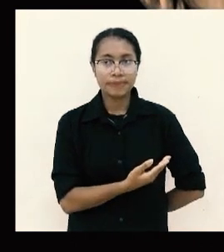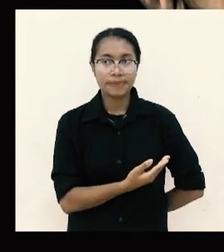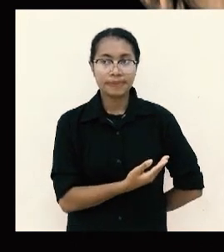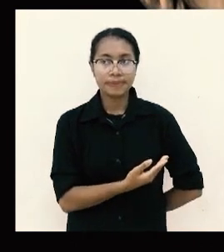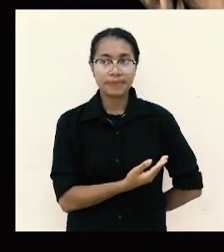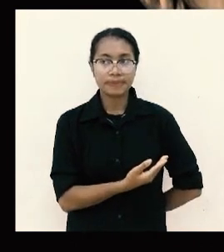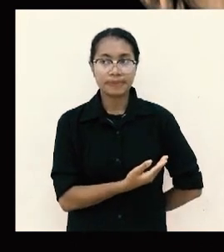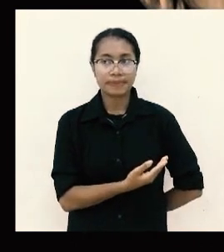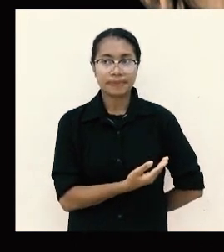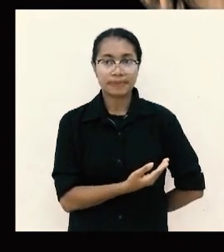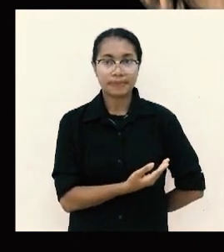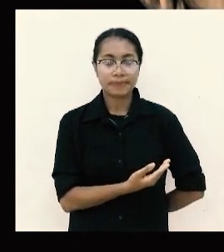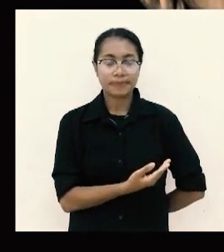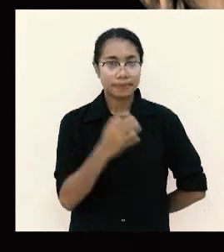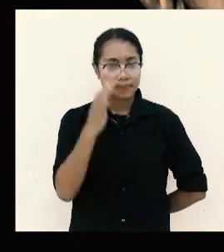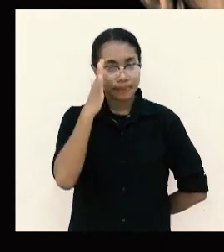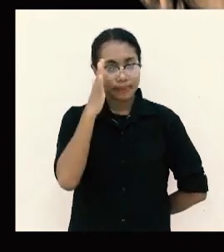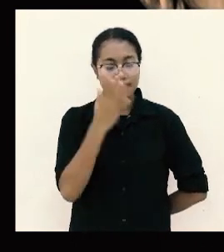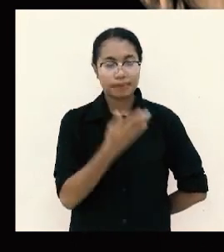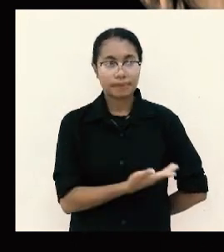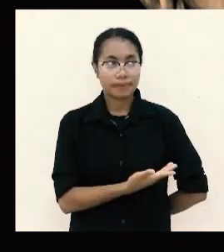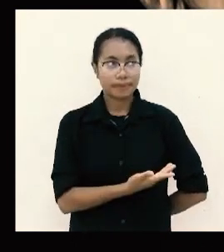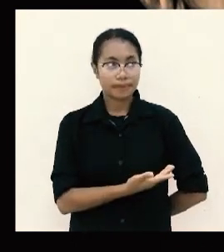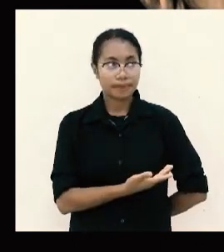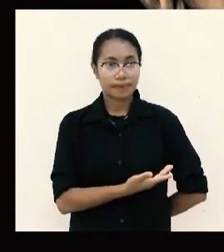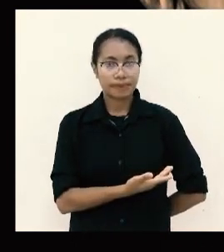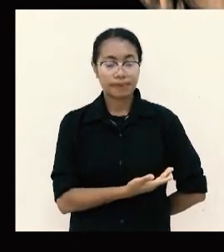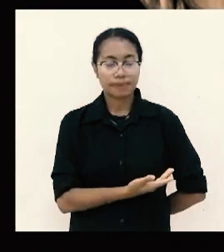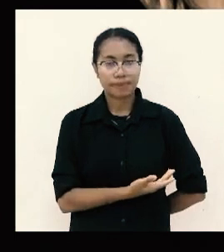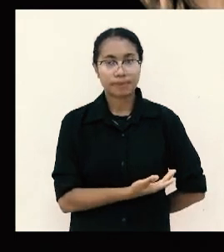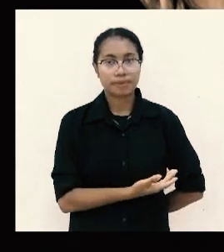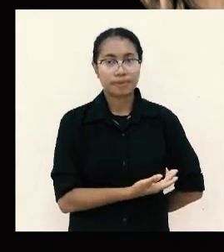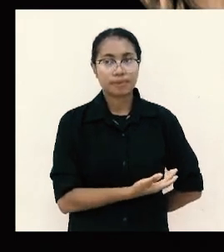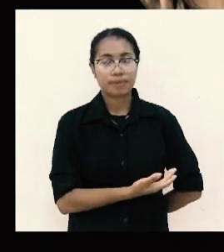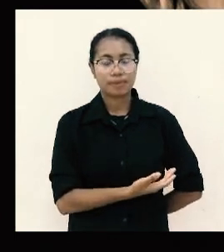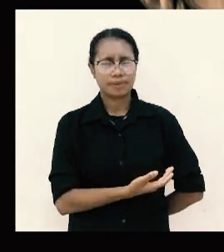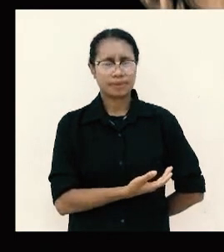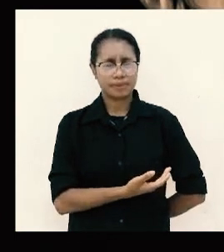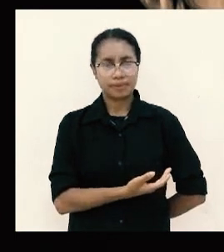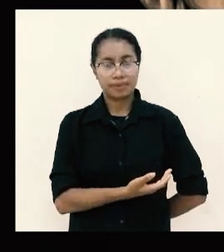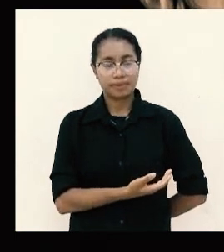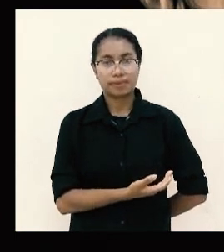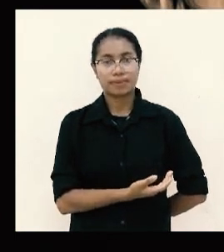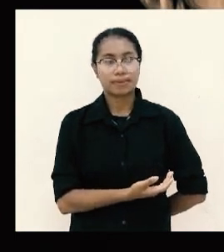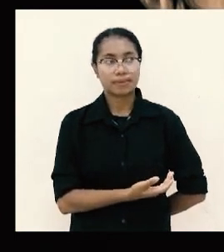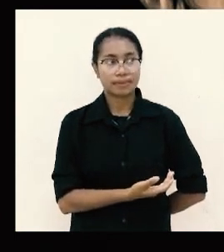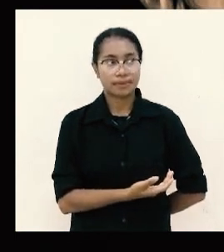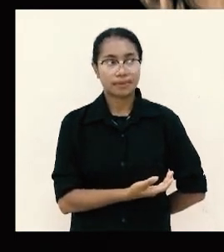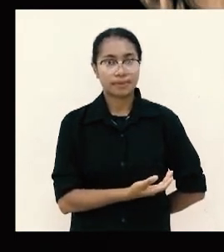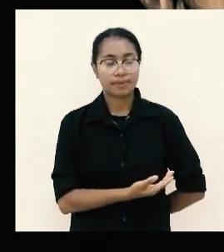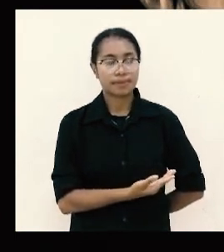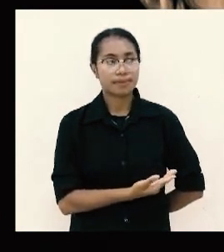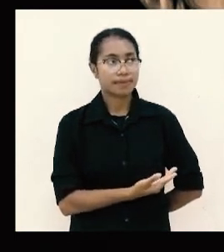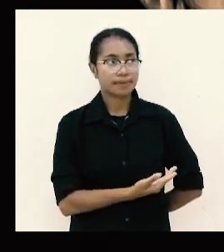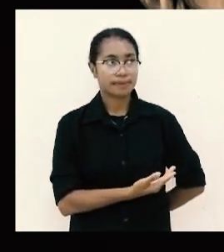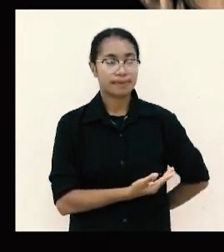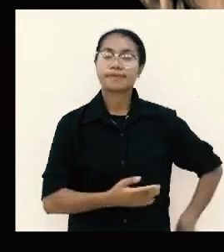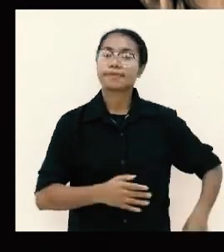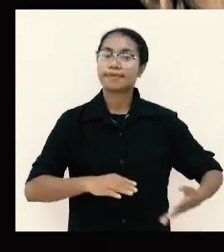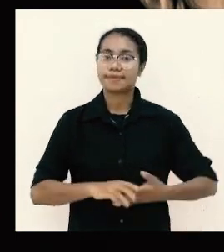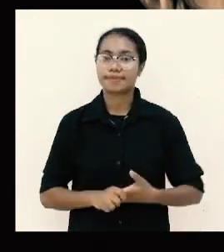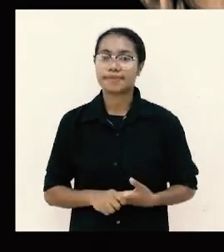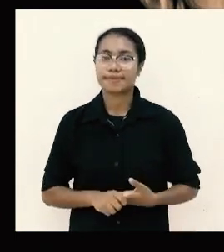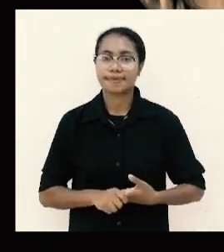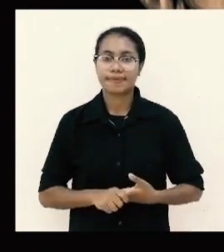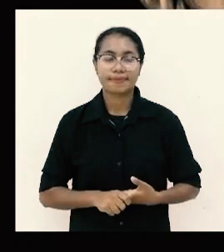tapi kita lupa menerima sesuatu yang bisa jauh lebih sulit daripada memberi